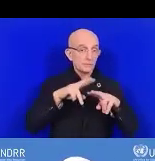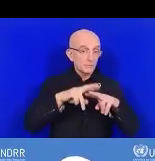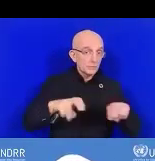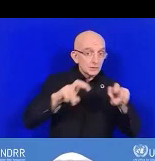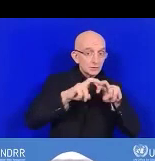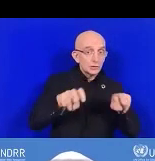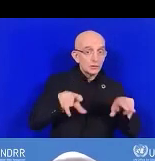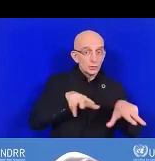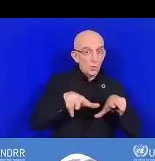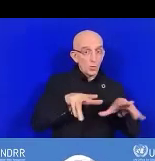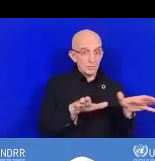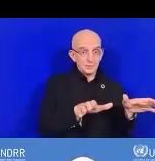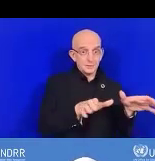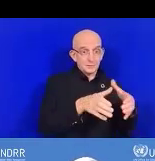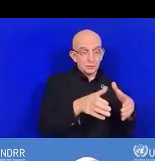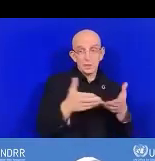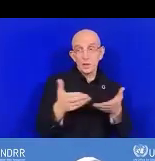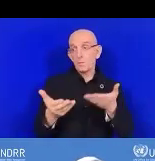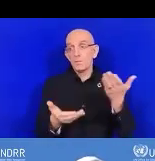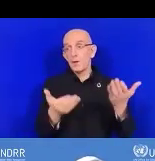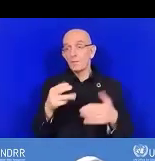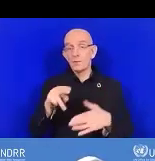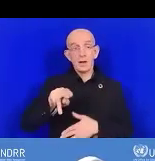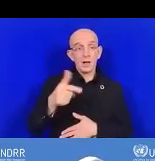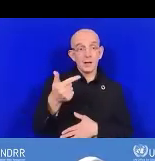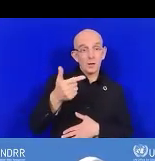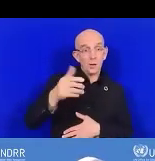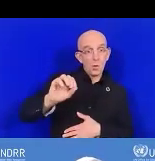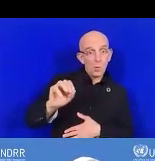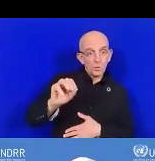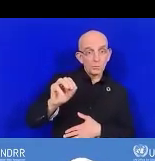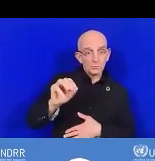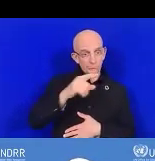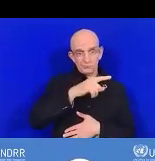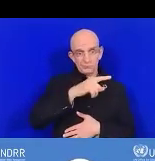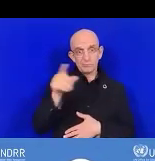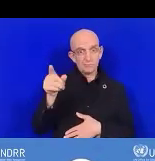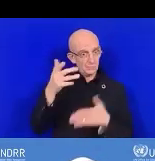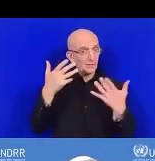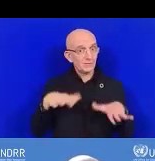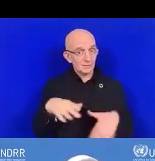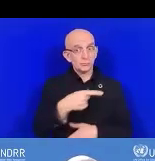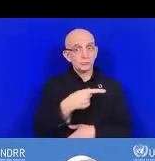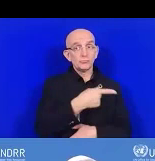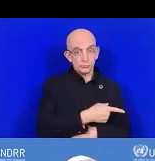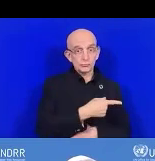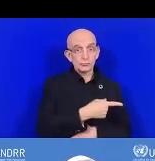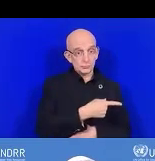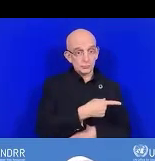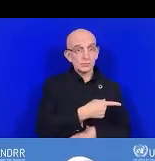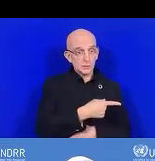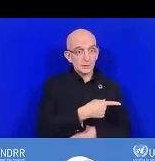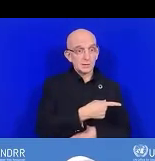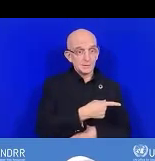pour aider les gouvernements locaux pour faire des évaluations.